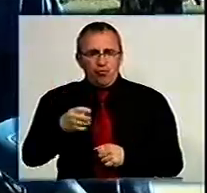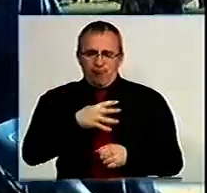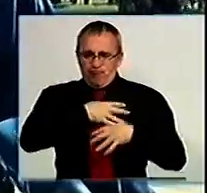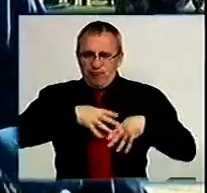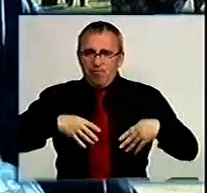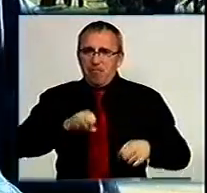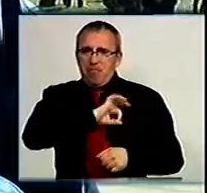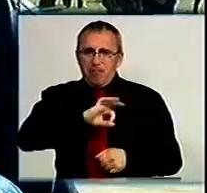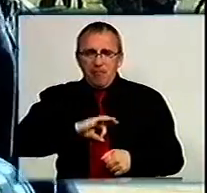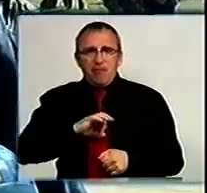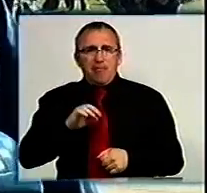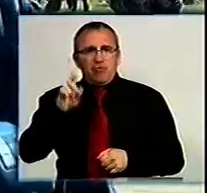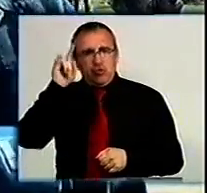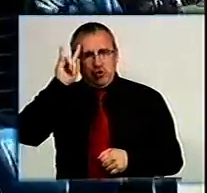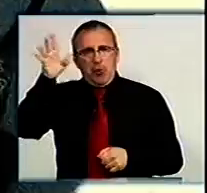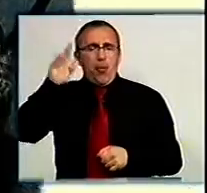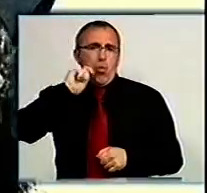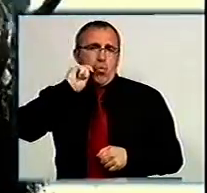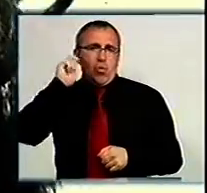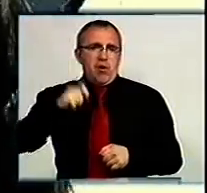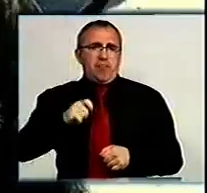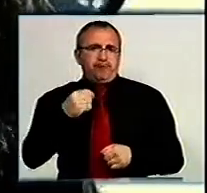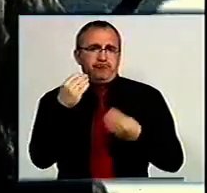Мадалий та виборола титул чемпіонки України.